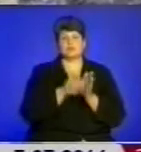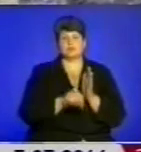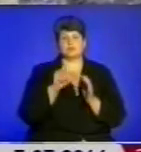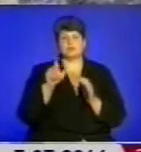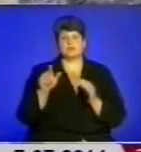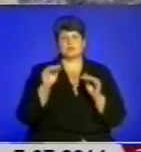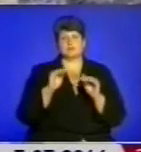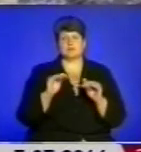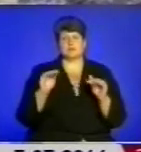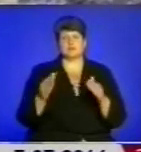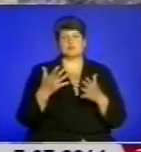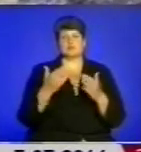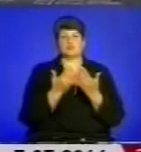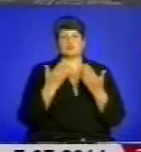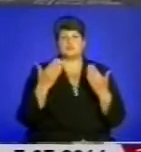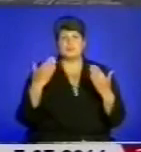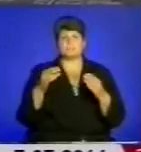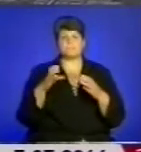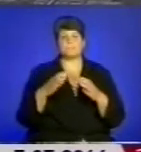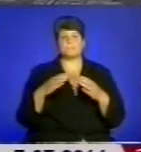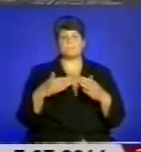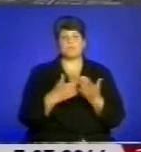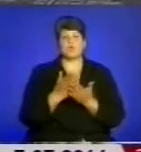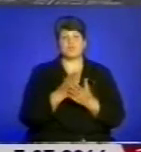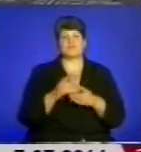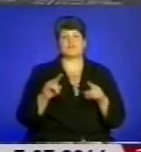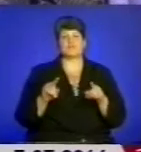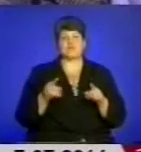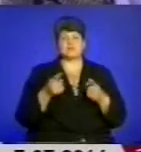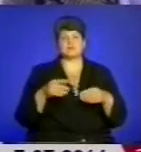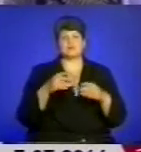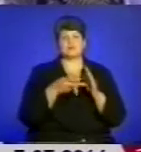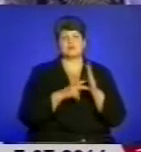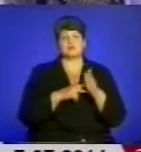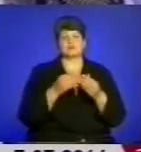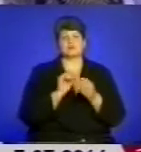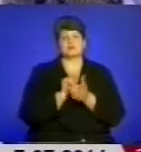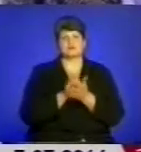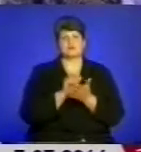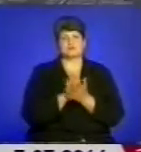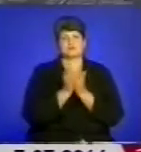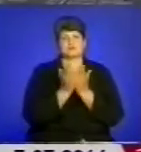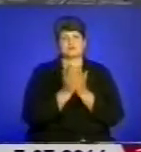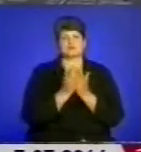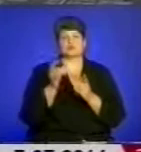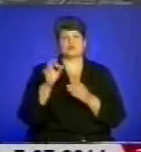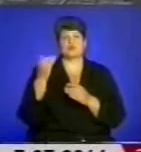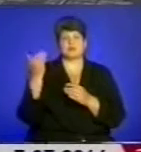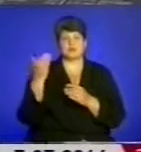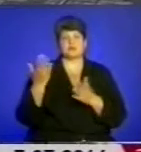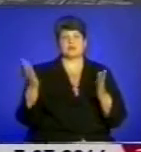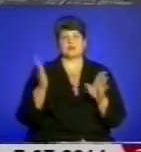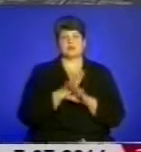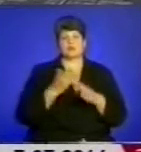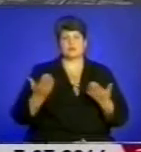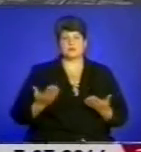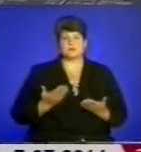Музей політв'язнів спільно із товариством «Меморіал» планують видати книжку, присвячену їхнім долям. Ви знаєте, що малітніх в'язків